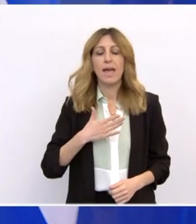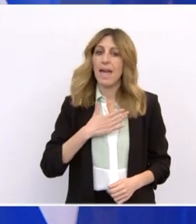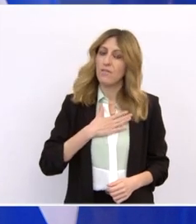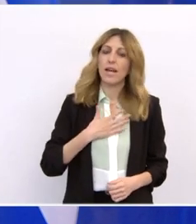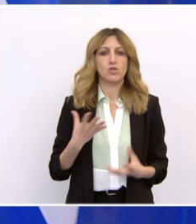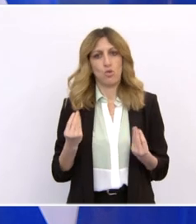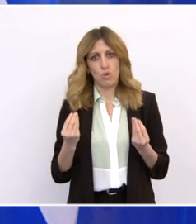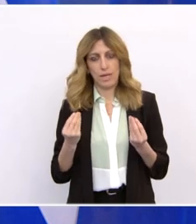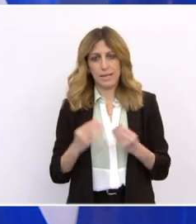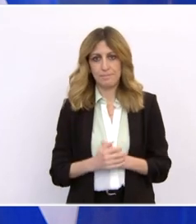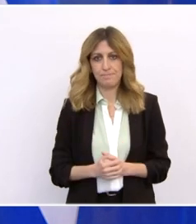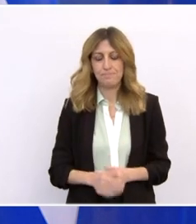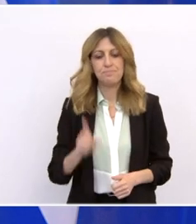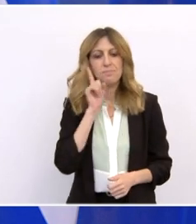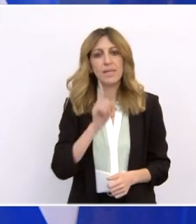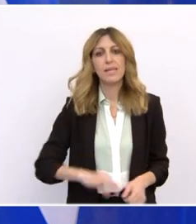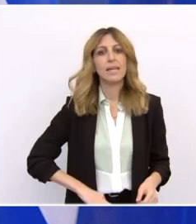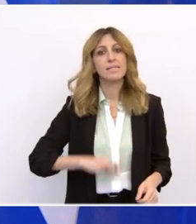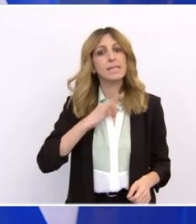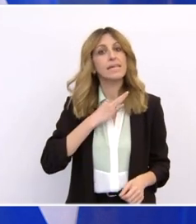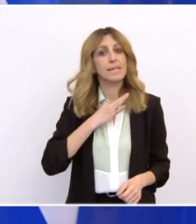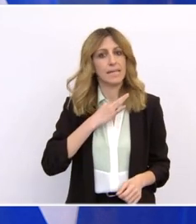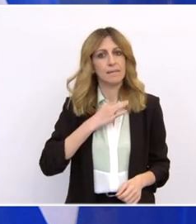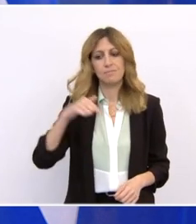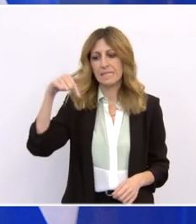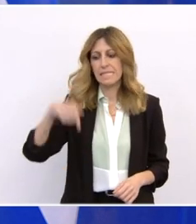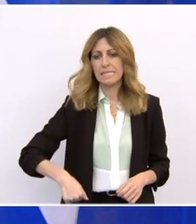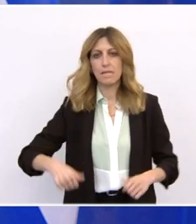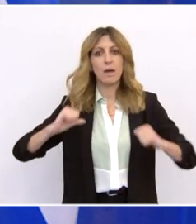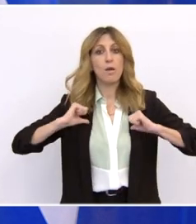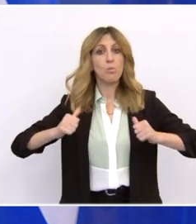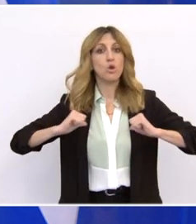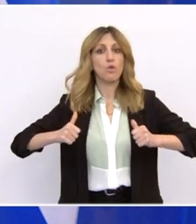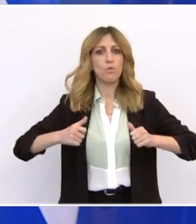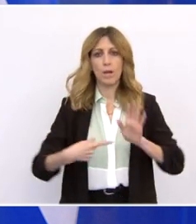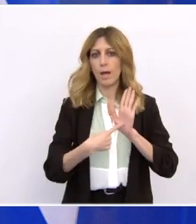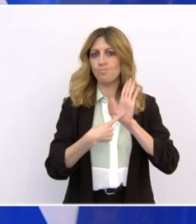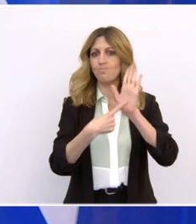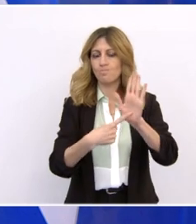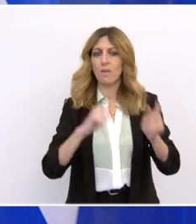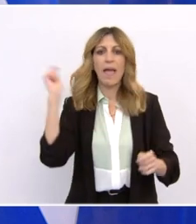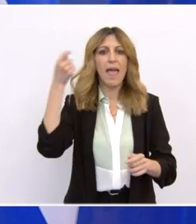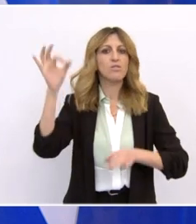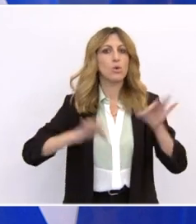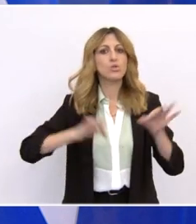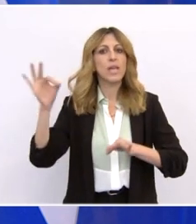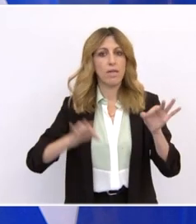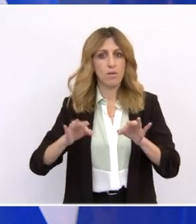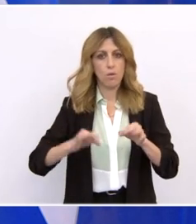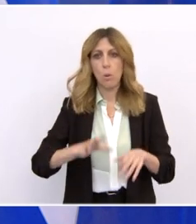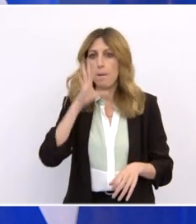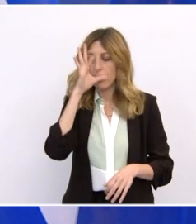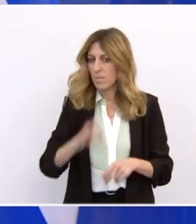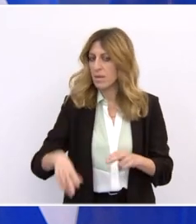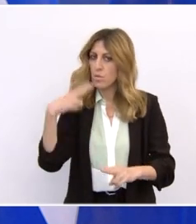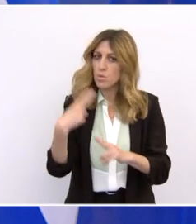η σημερινή Πορτοβουλία θα μπορούσε πράγματι να χαρακτηριστεί ως ιστορική, γιατί